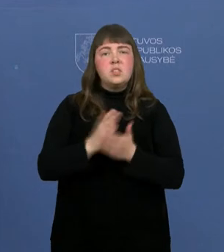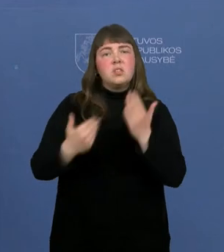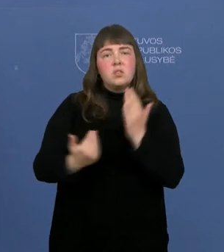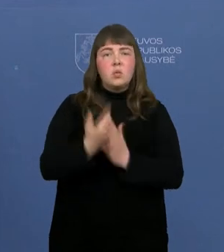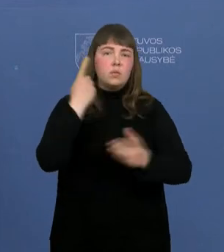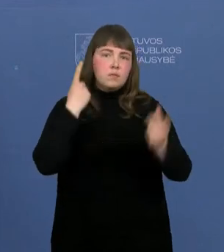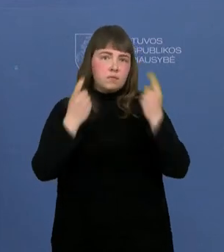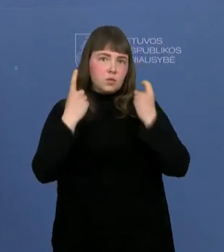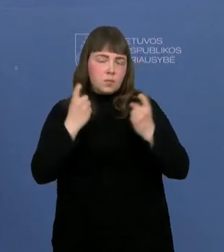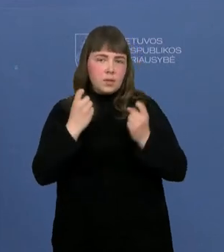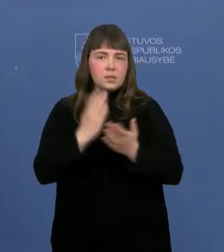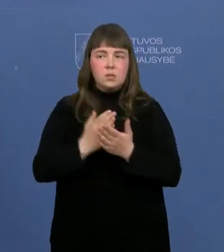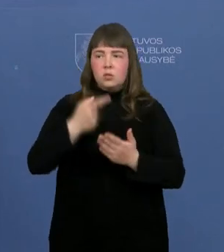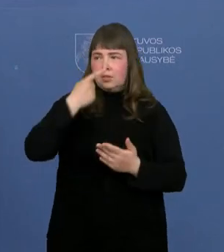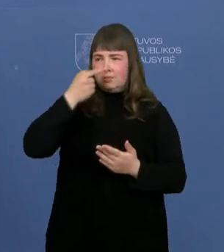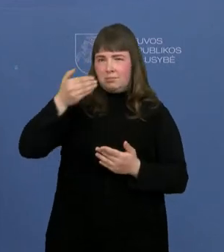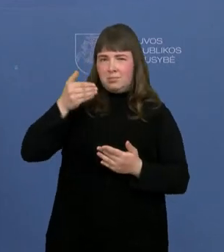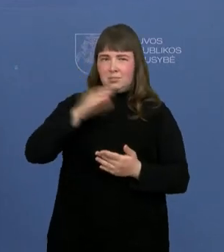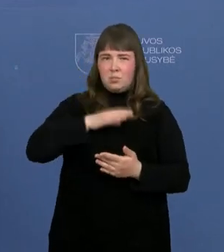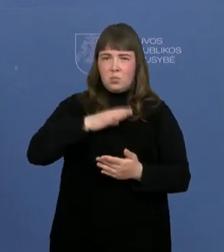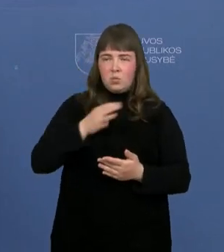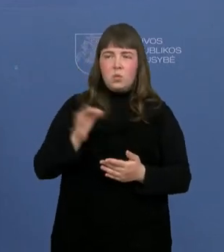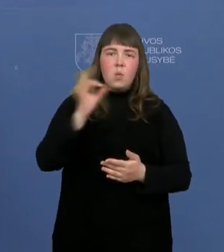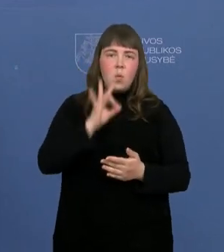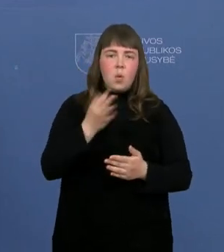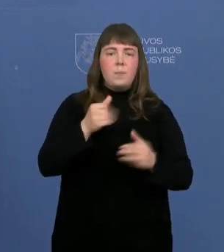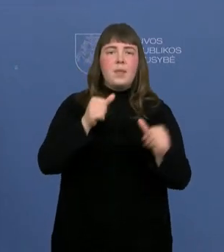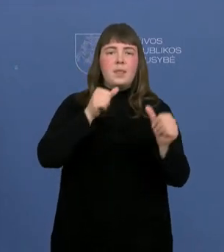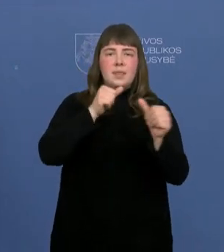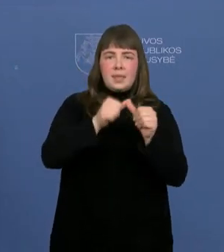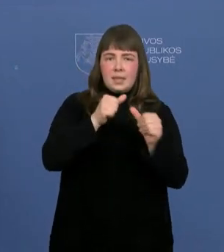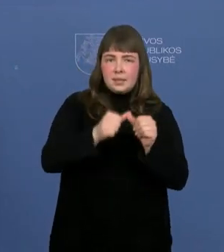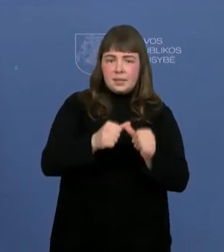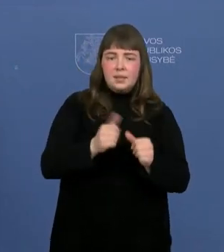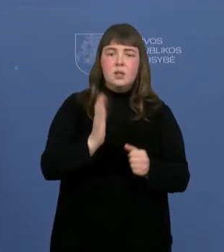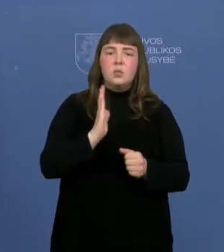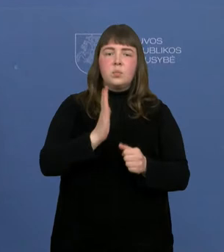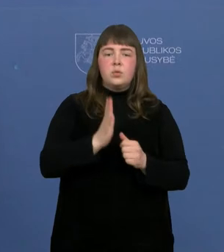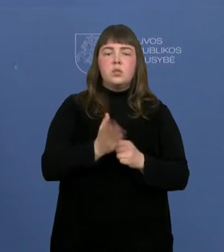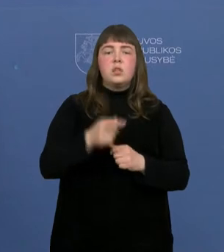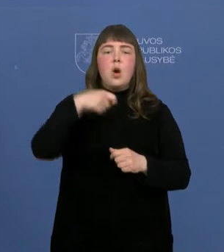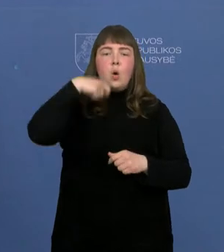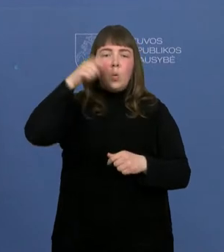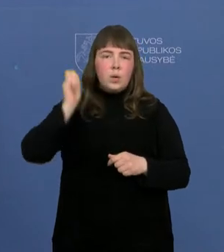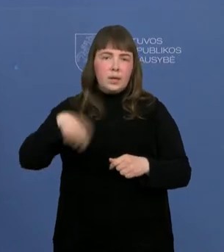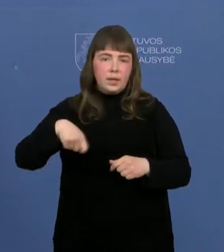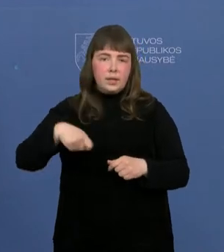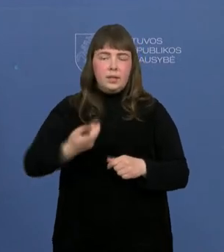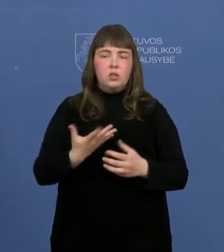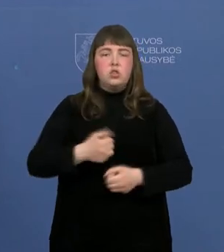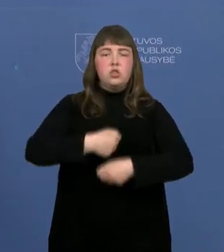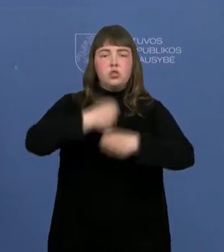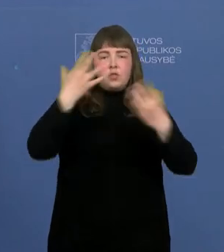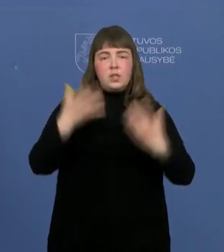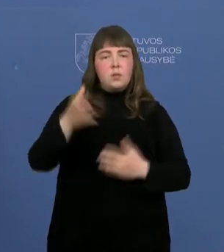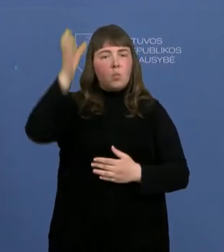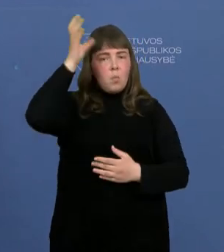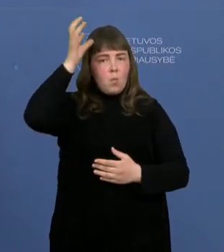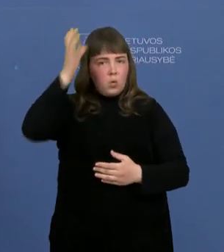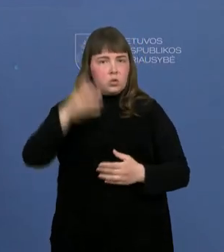informacija, kuri neseniai ir mūsų pasiekė dėl testo, kuri vykdys jau Ukrainos švietimo mokslo